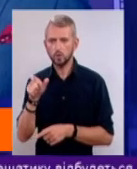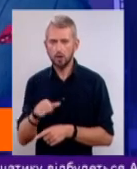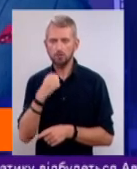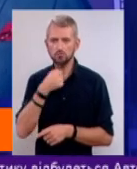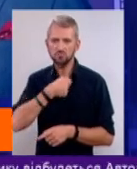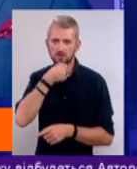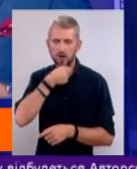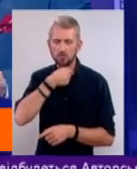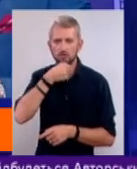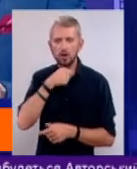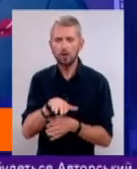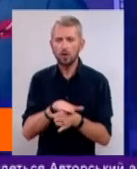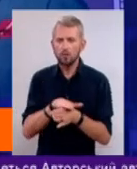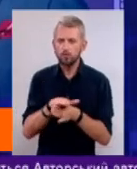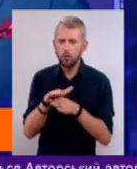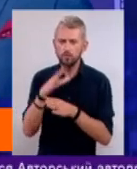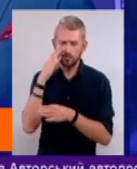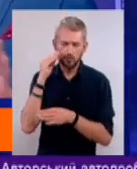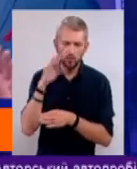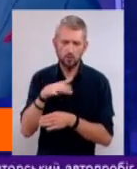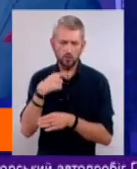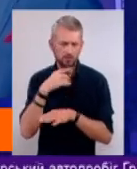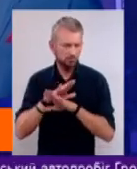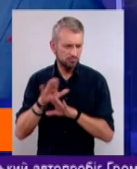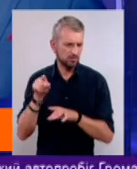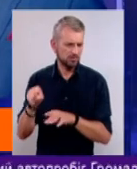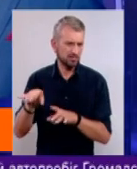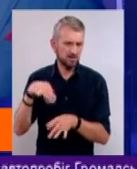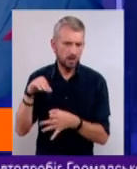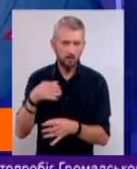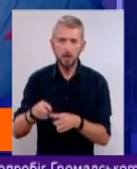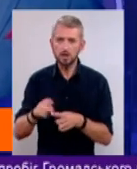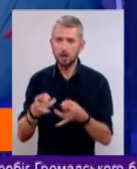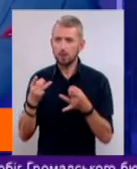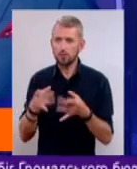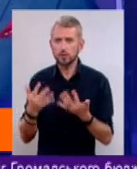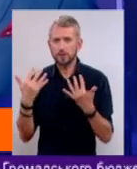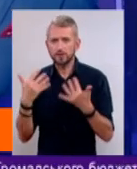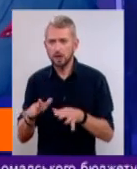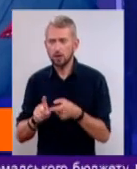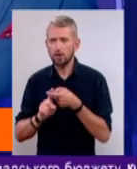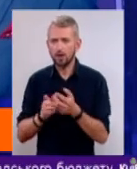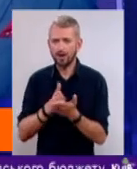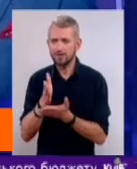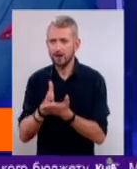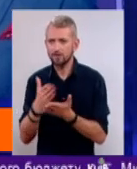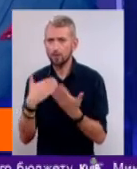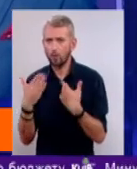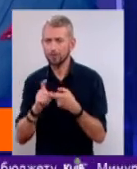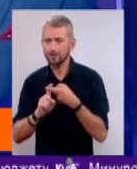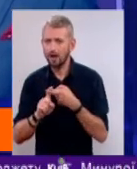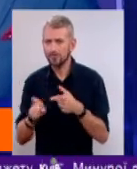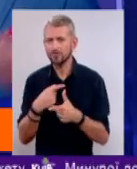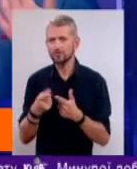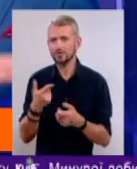старших, ну, повністю ігнорують їх, кажуть, ні, це зайве. Це просто втрата певних каналів комунікації? Чи це,